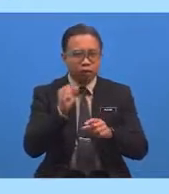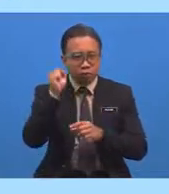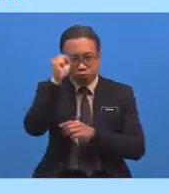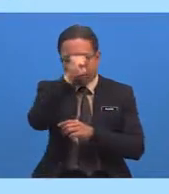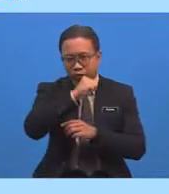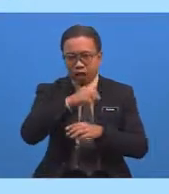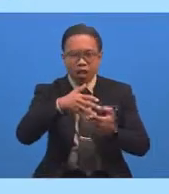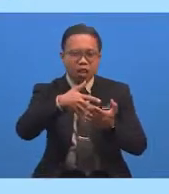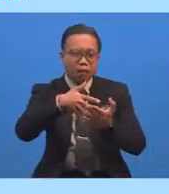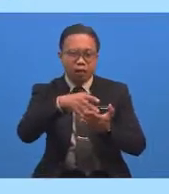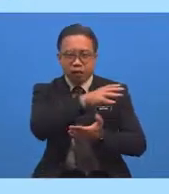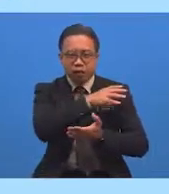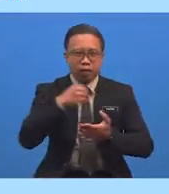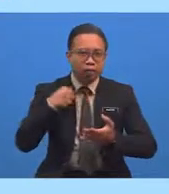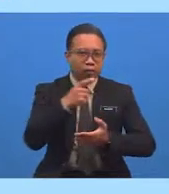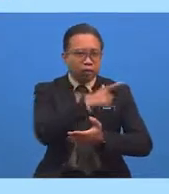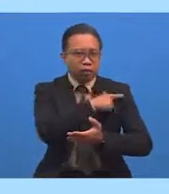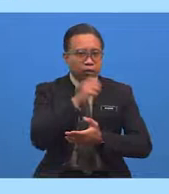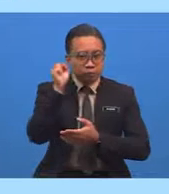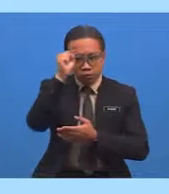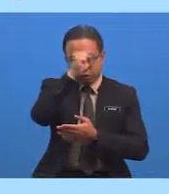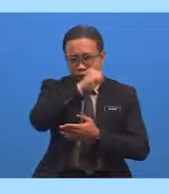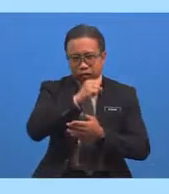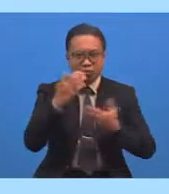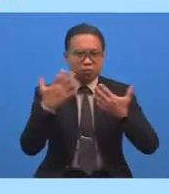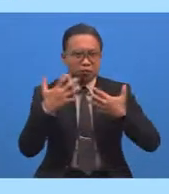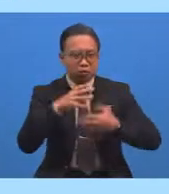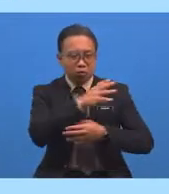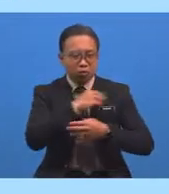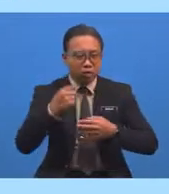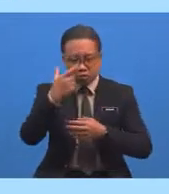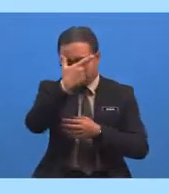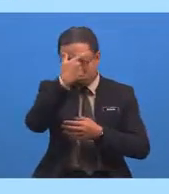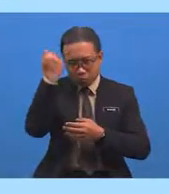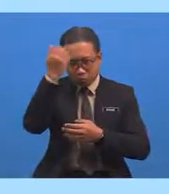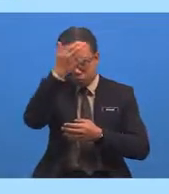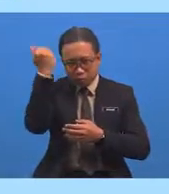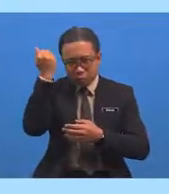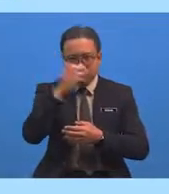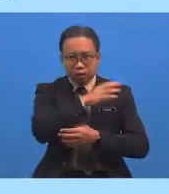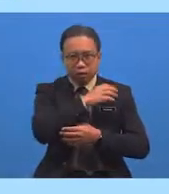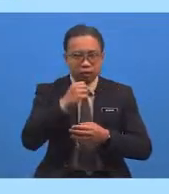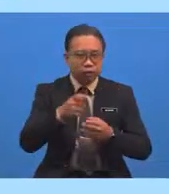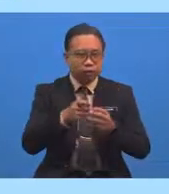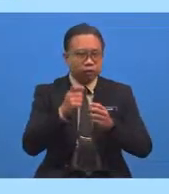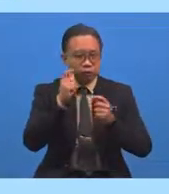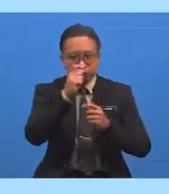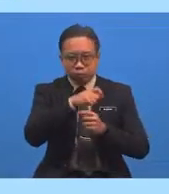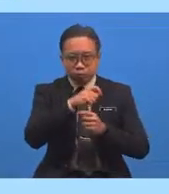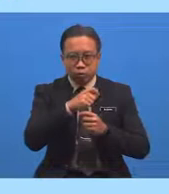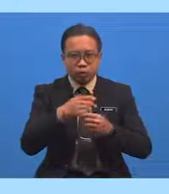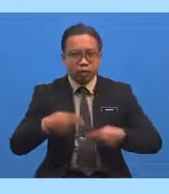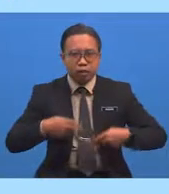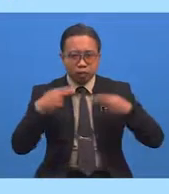Dan sifat pengecut dan nyanyut Daripada fitnah kehidupan dan kematian Dan aku